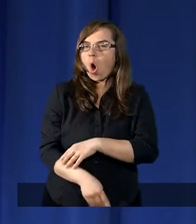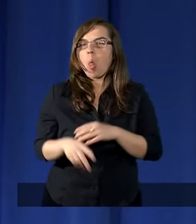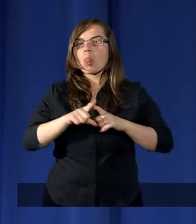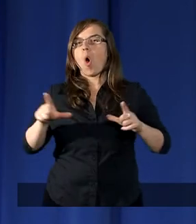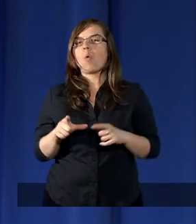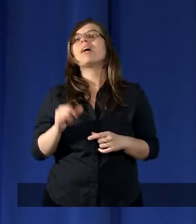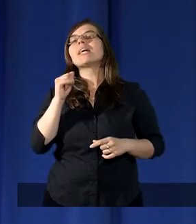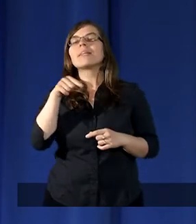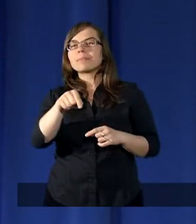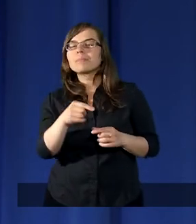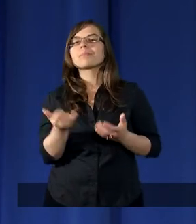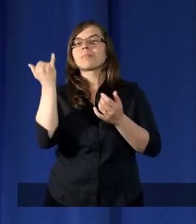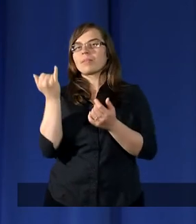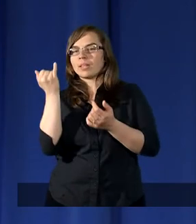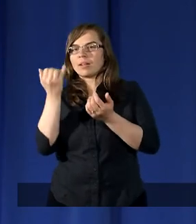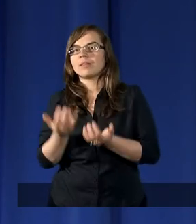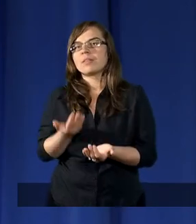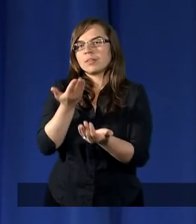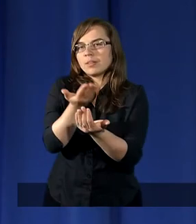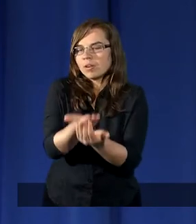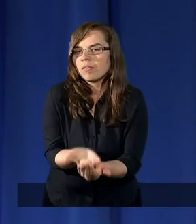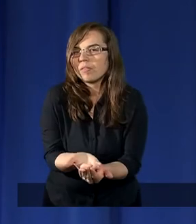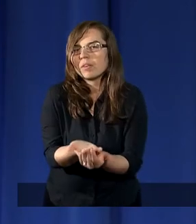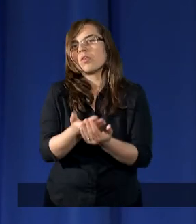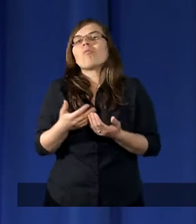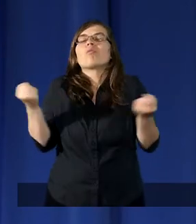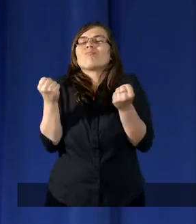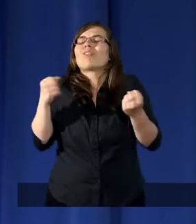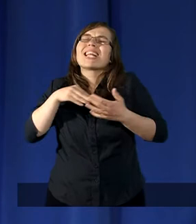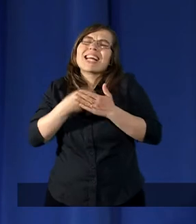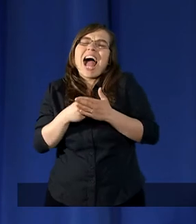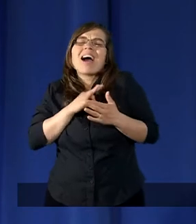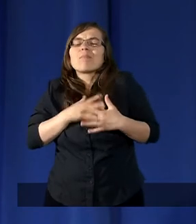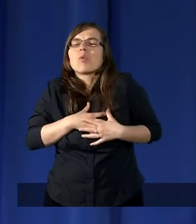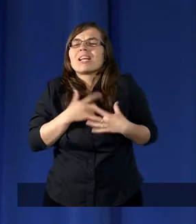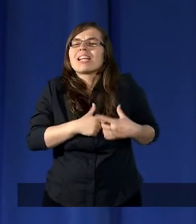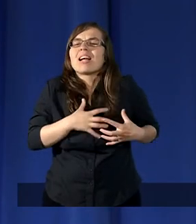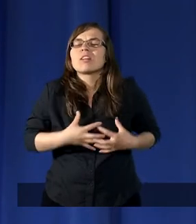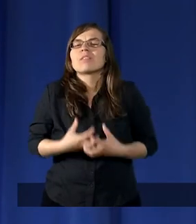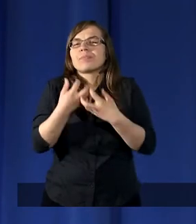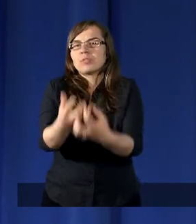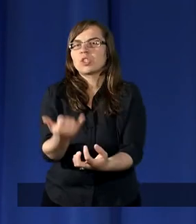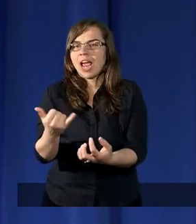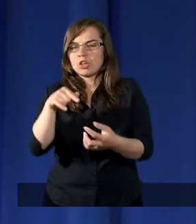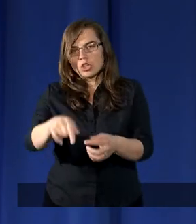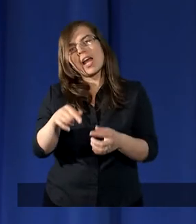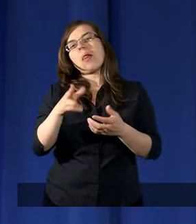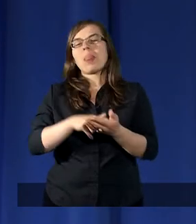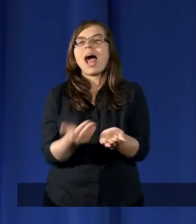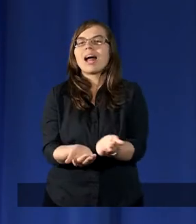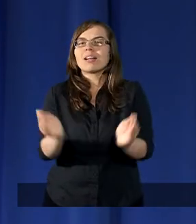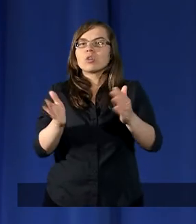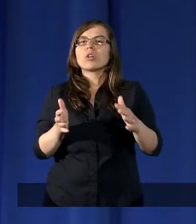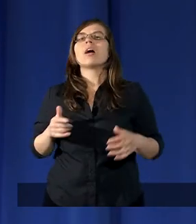włożyła swój skarb, swoje dziecię. A